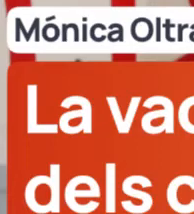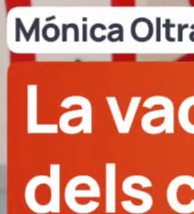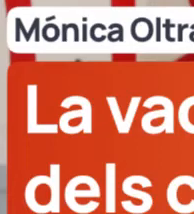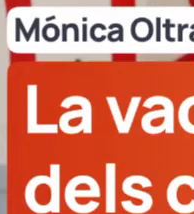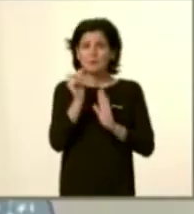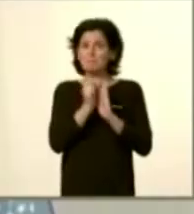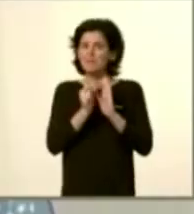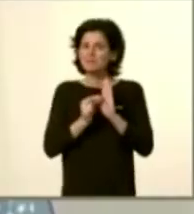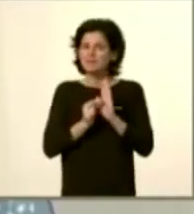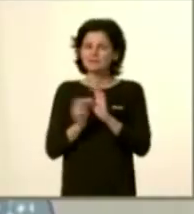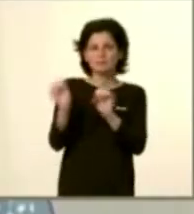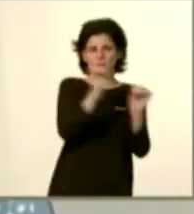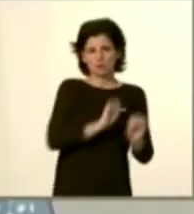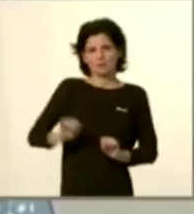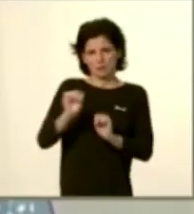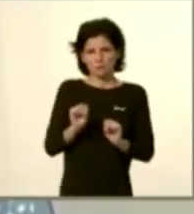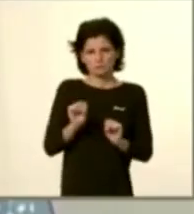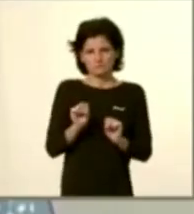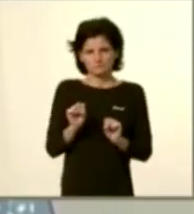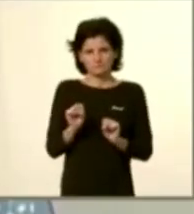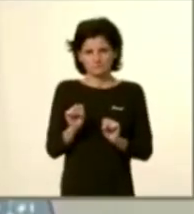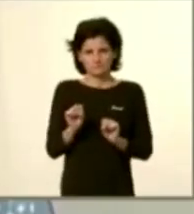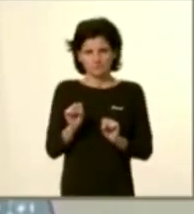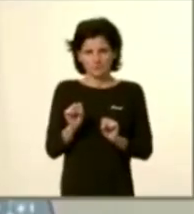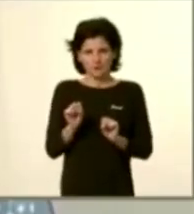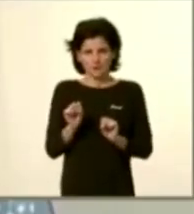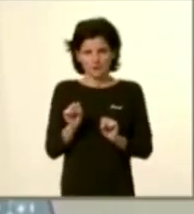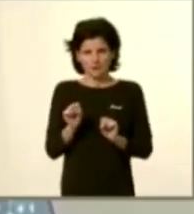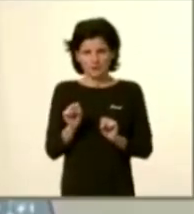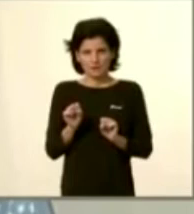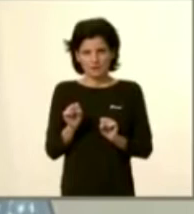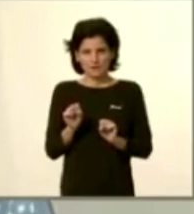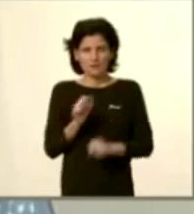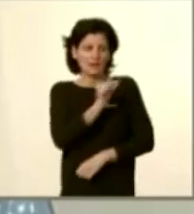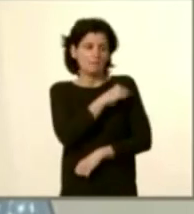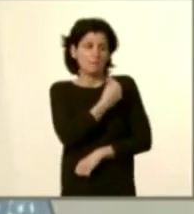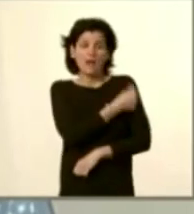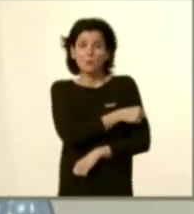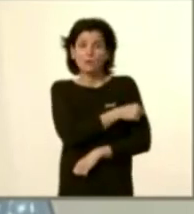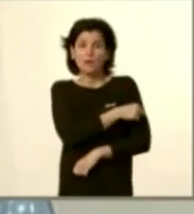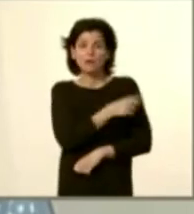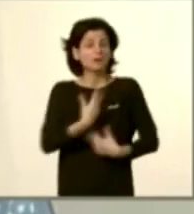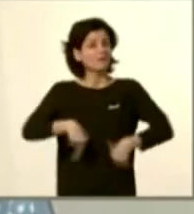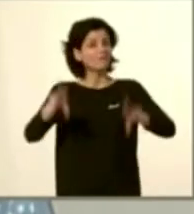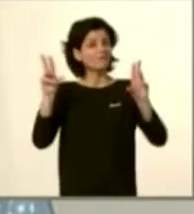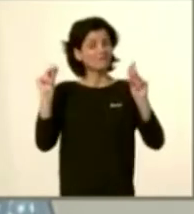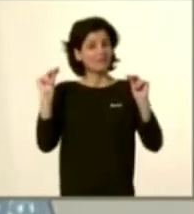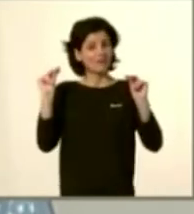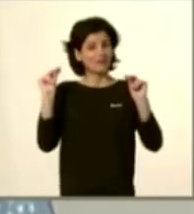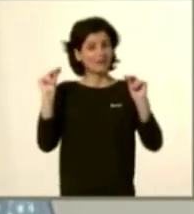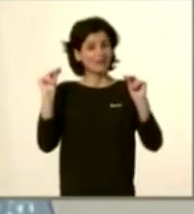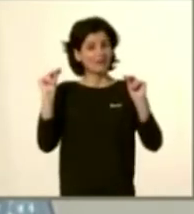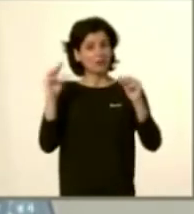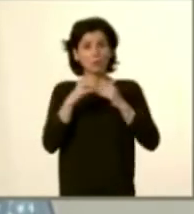Que ningú se pensi que el fet d'estar vacunat eximirà de l